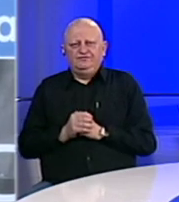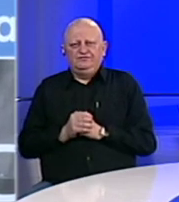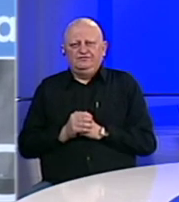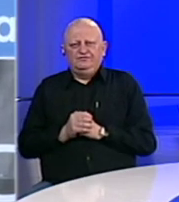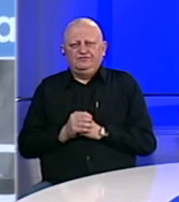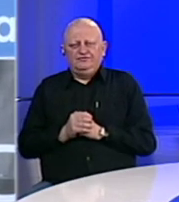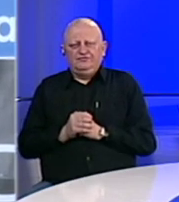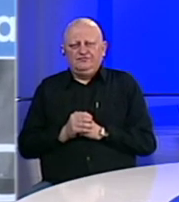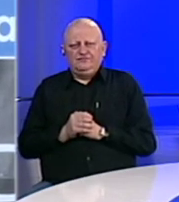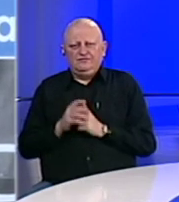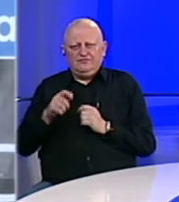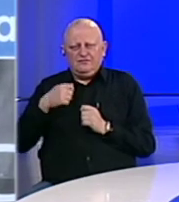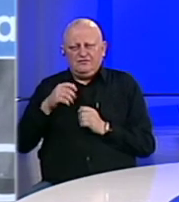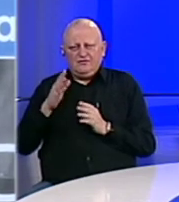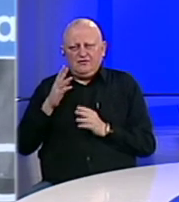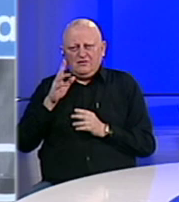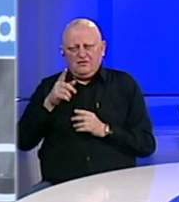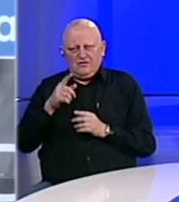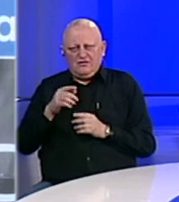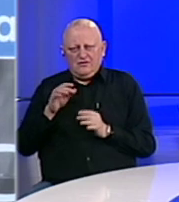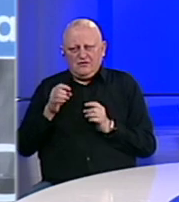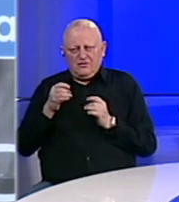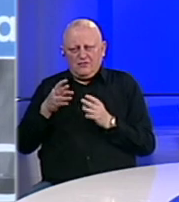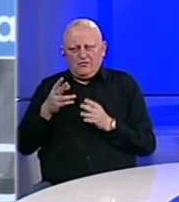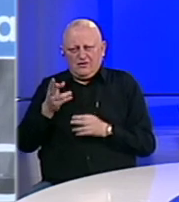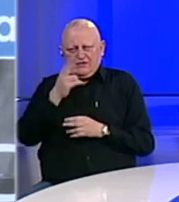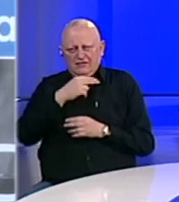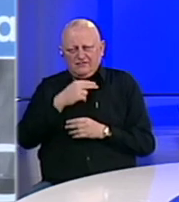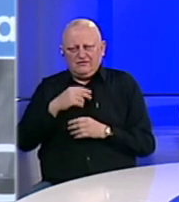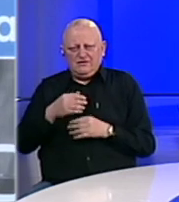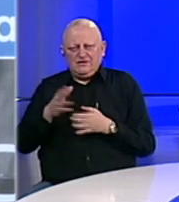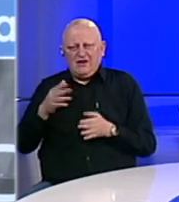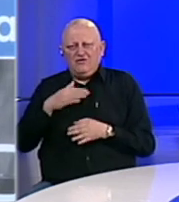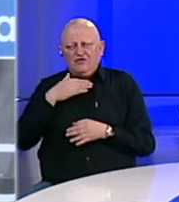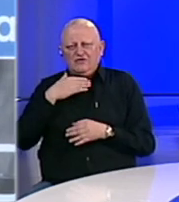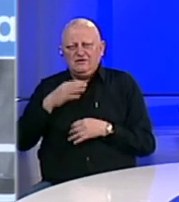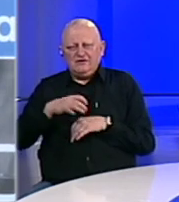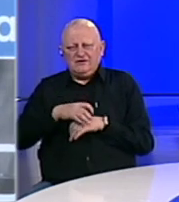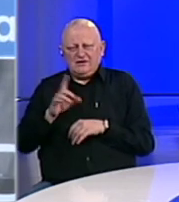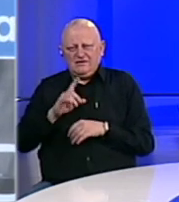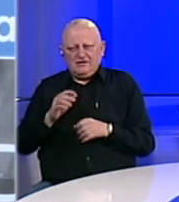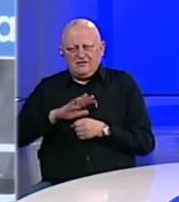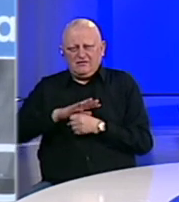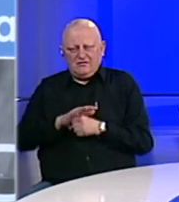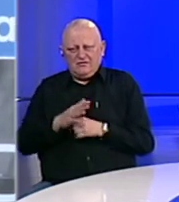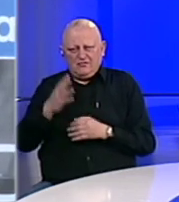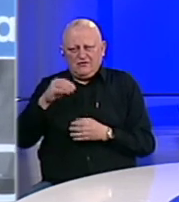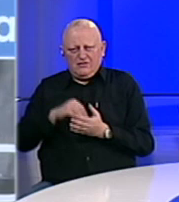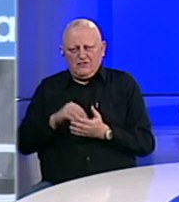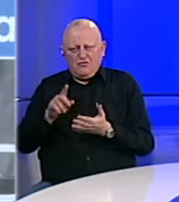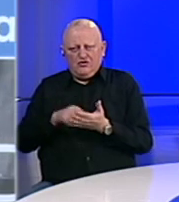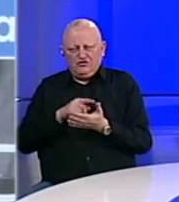Slik, pa, poštenovani, s obzirom da su porke nadležne iz Zavoda za javno zdravstvo, da ne treba vršiti pritrisak na povećanje broja